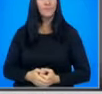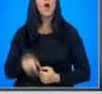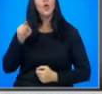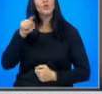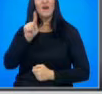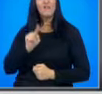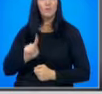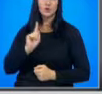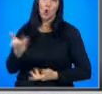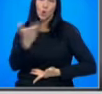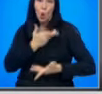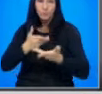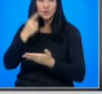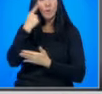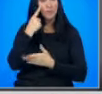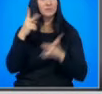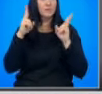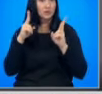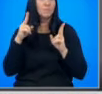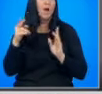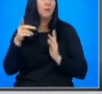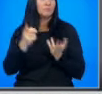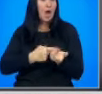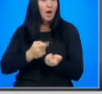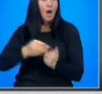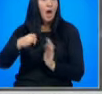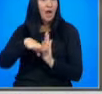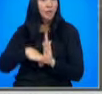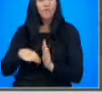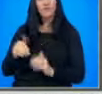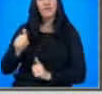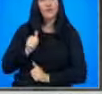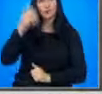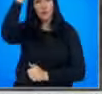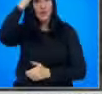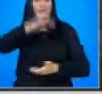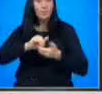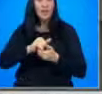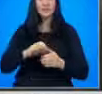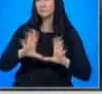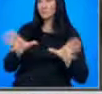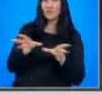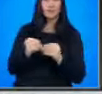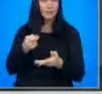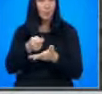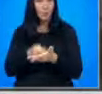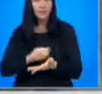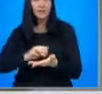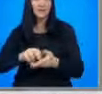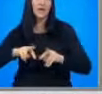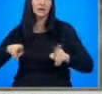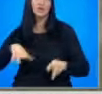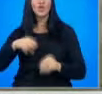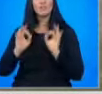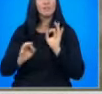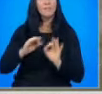Това е въпрос, който обсъждаме и се опитваме да решим редовно с НАТО. Държавите се обединяват за съвместни покупки, за да адресират различен тип недостиг.